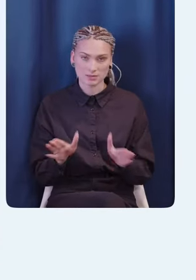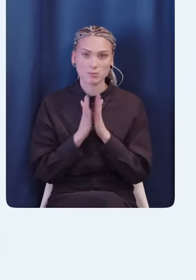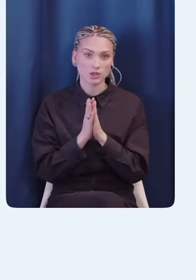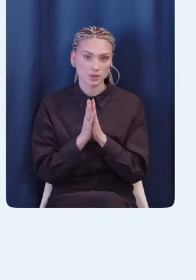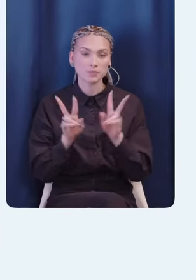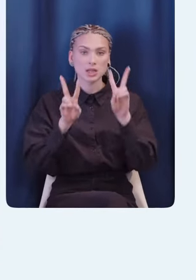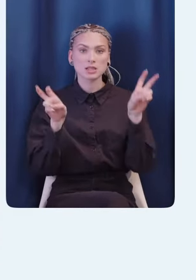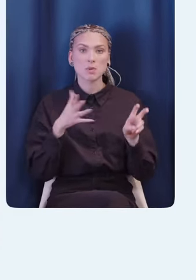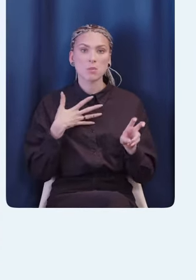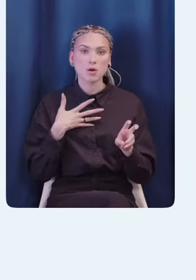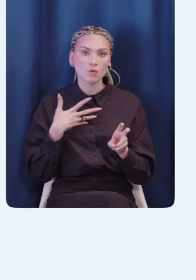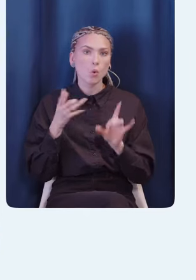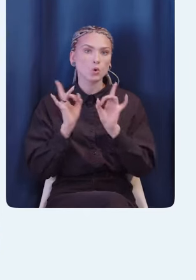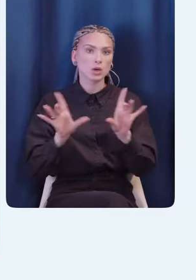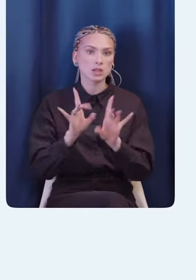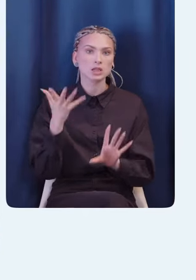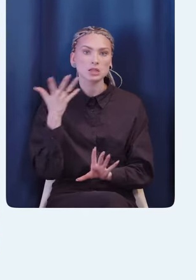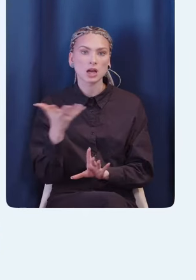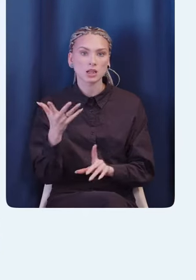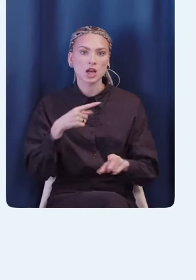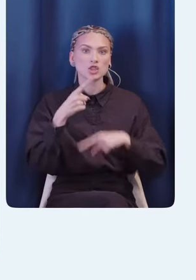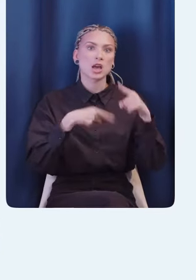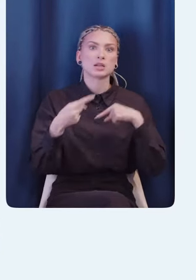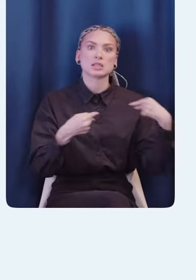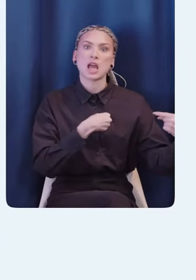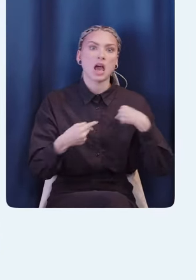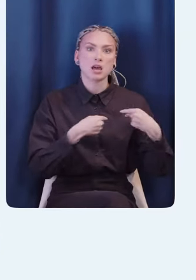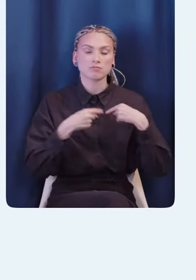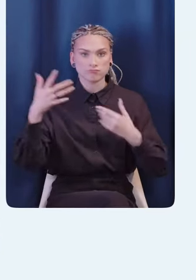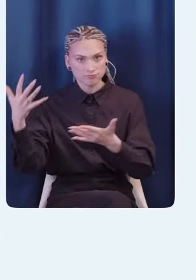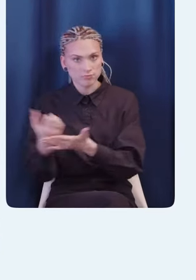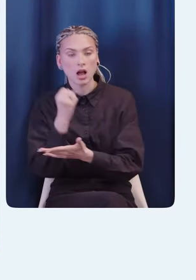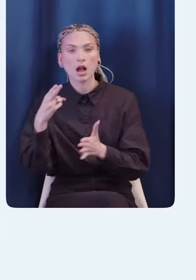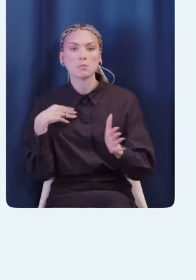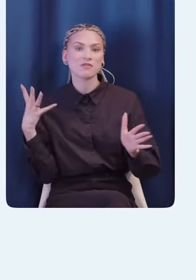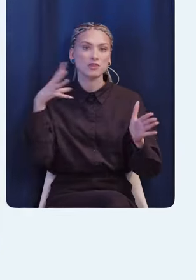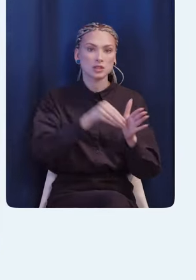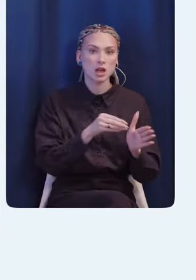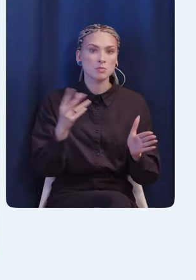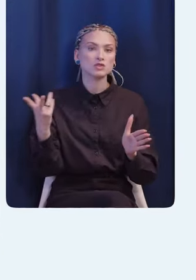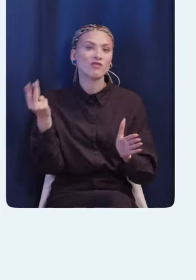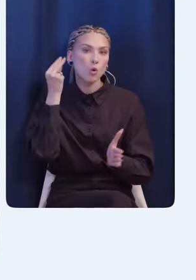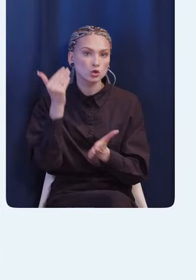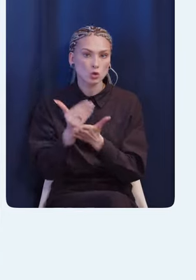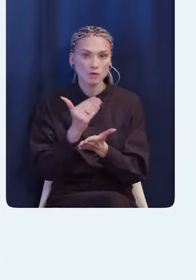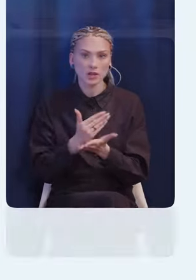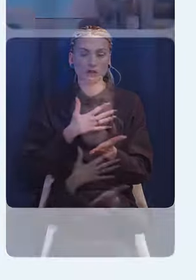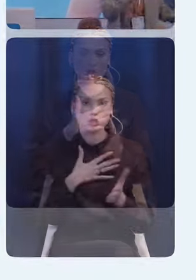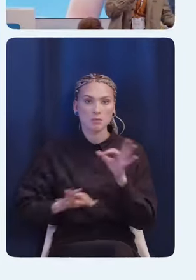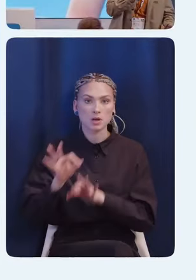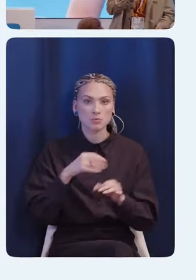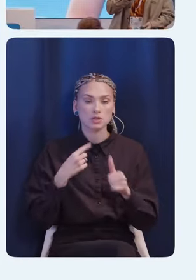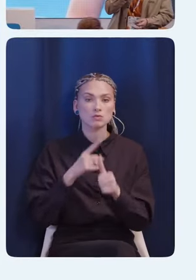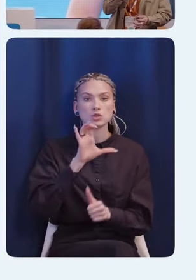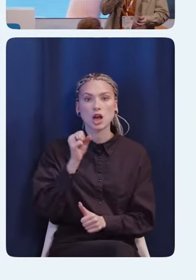Тема моего доклада через тежни и звезды, как мы внедряем voiceover в наши проекты. Итак, погнали. Меня зовут Саша